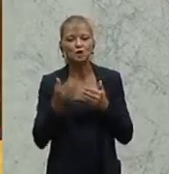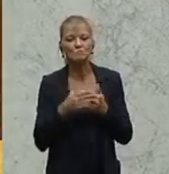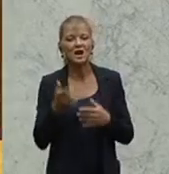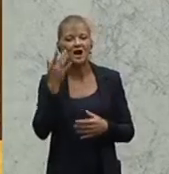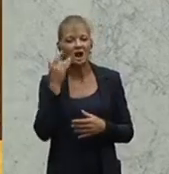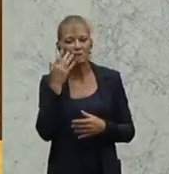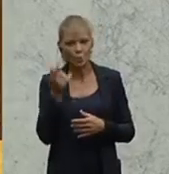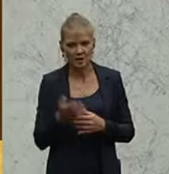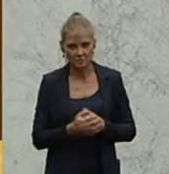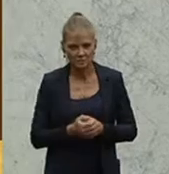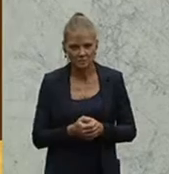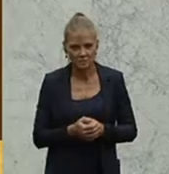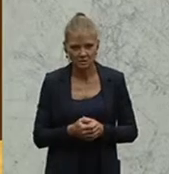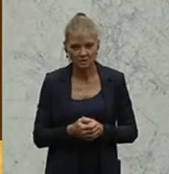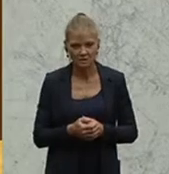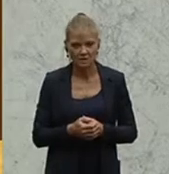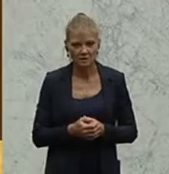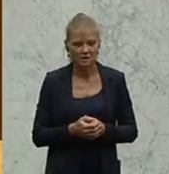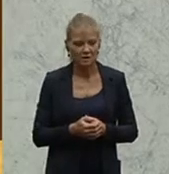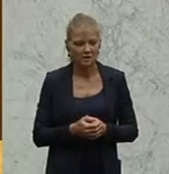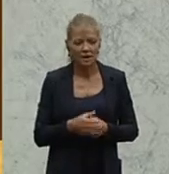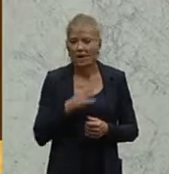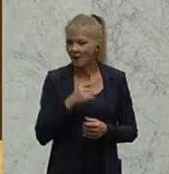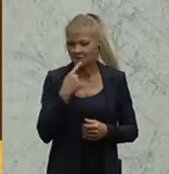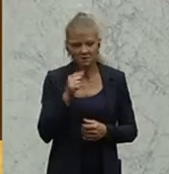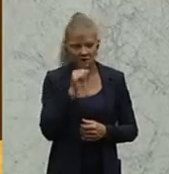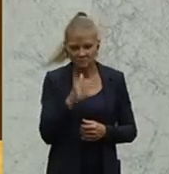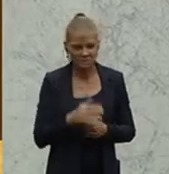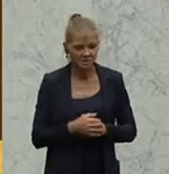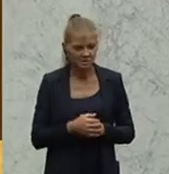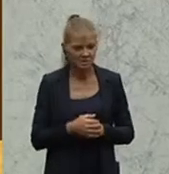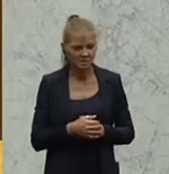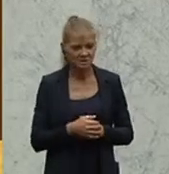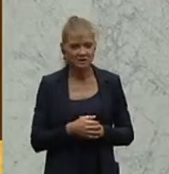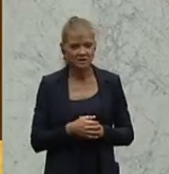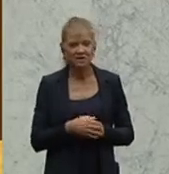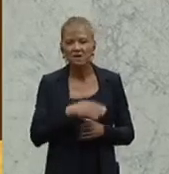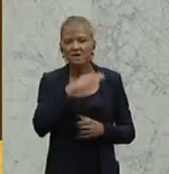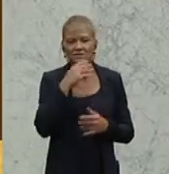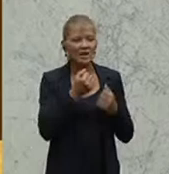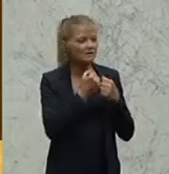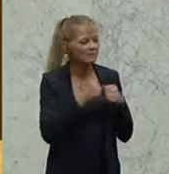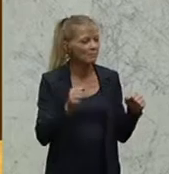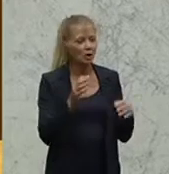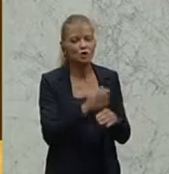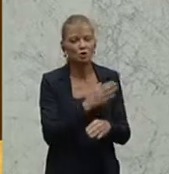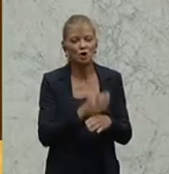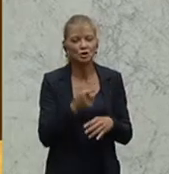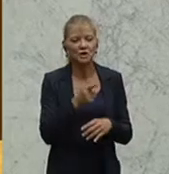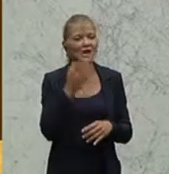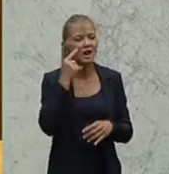nicht erwähnt in Ihrem Bericht, dass jene direktdemokratischen Entscheidungen dazu geführt haben, dass Kalifornien am Rande des